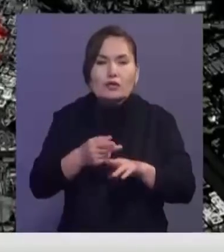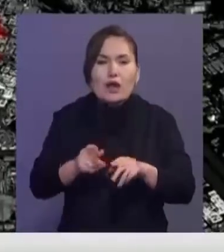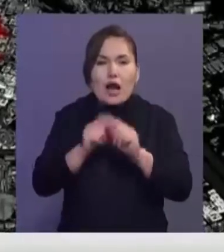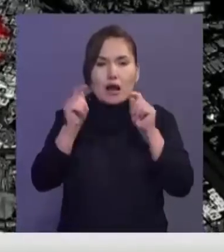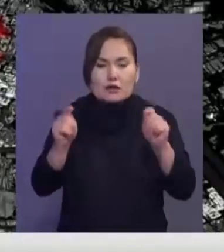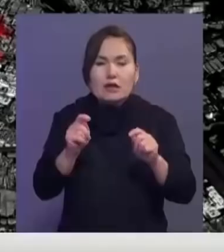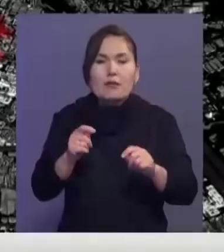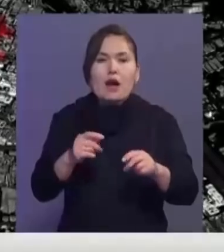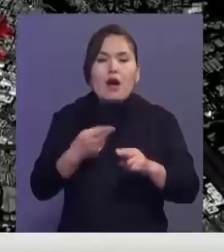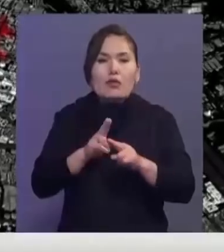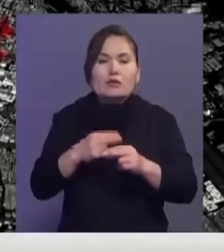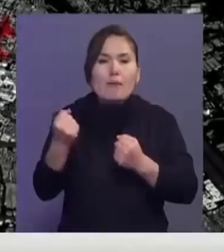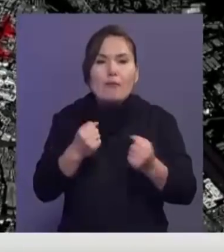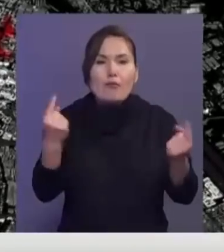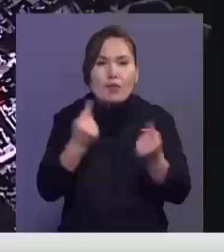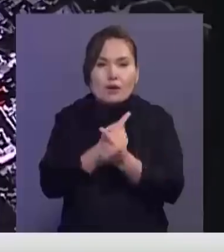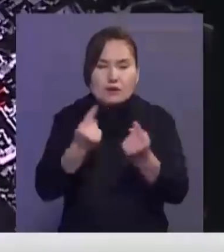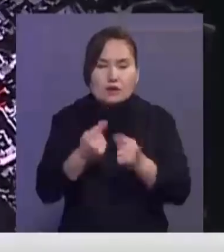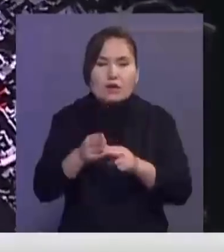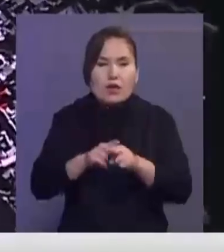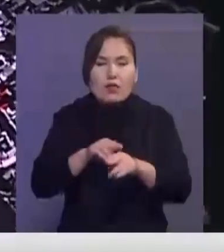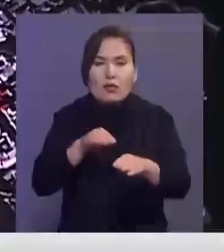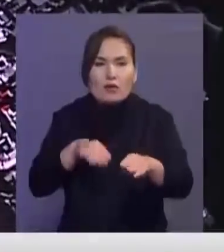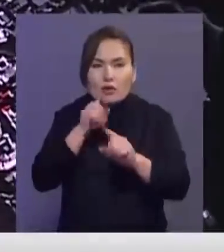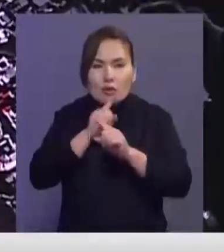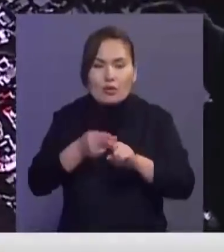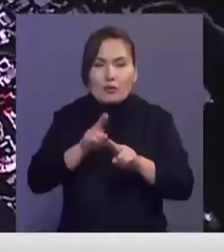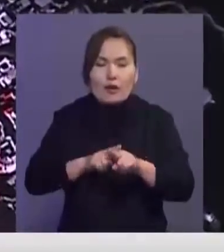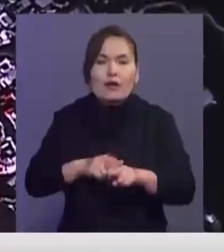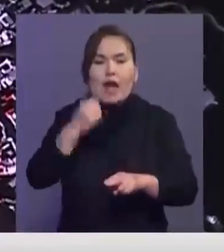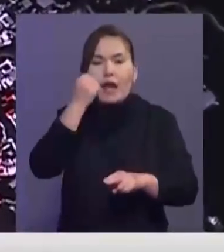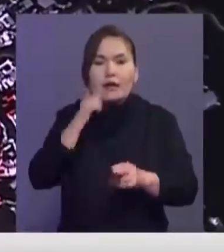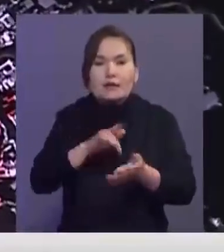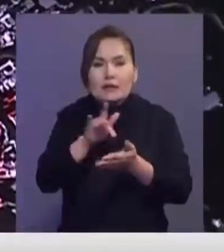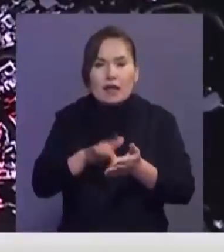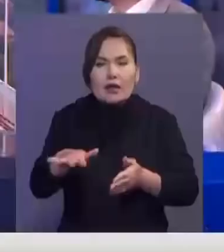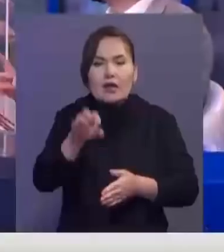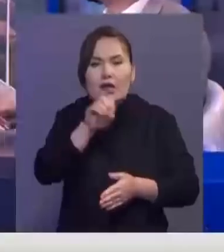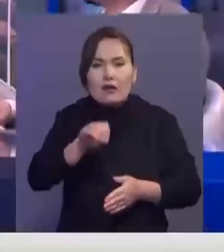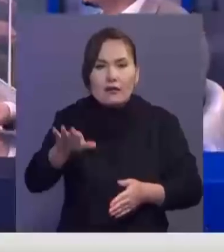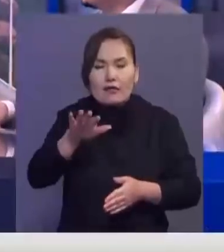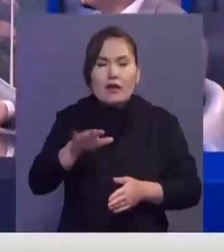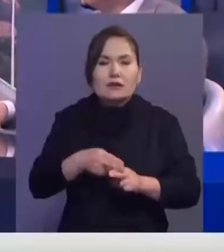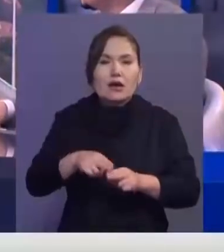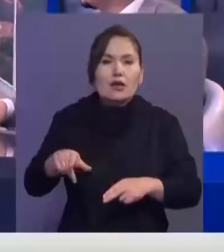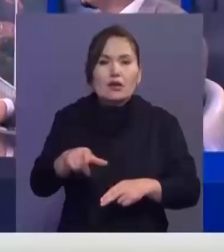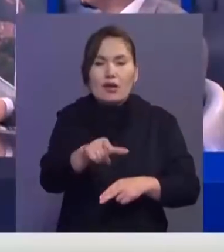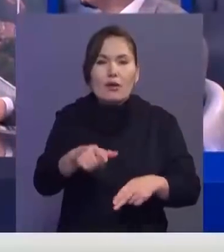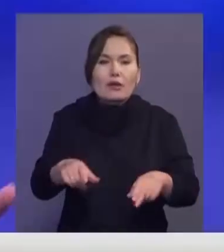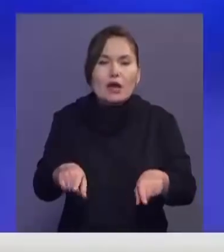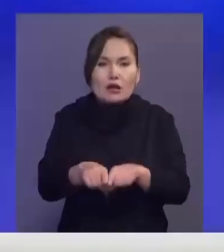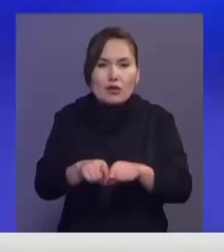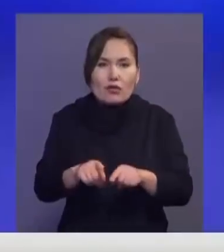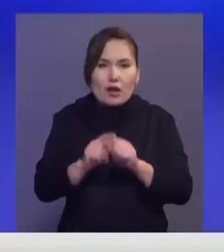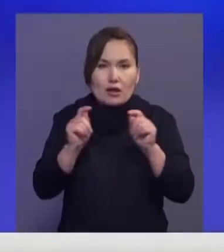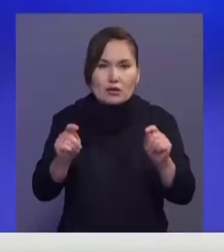Сонда яқы ел үрдіда енді үшпірдей орталық болады. Олар ескі ғала Евразия ауданы және нұрлы жолы, жерек жолы маңында орыл асады.